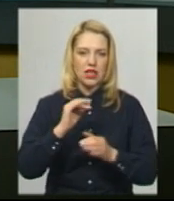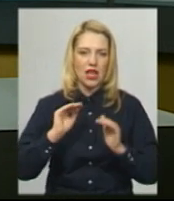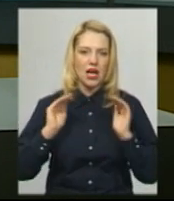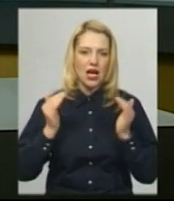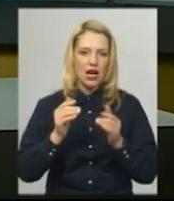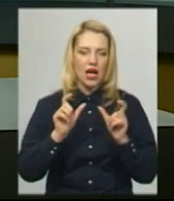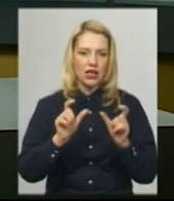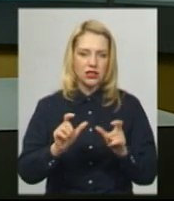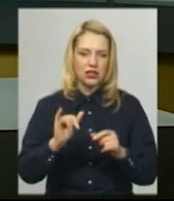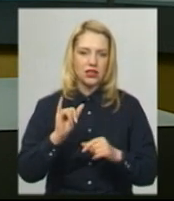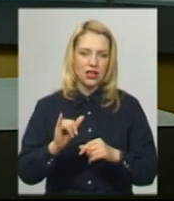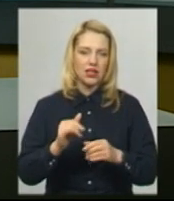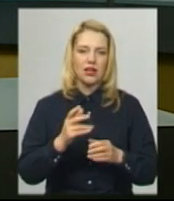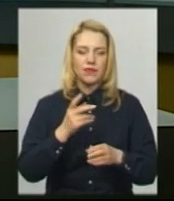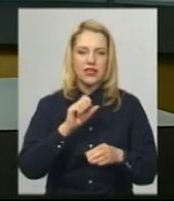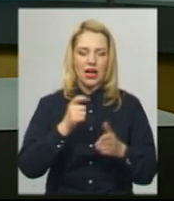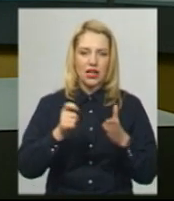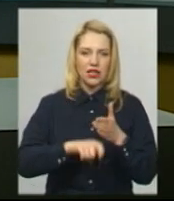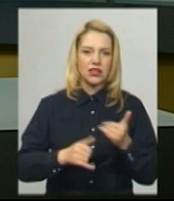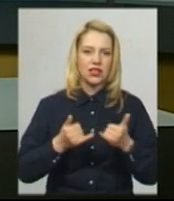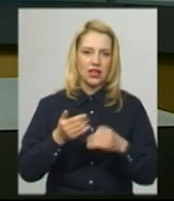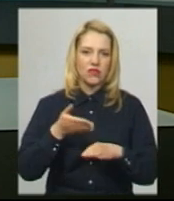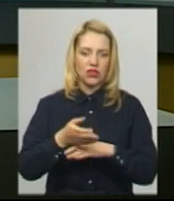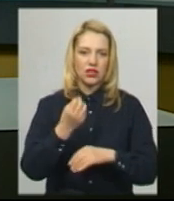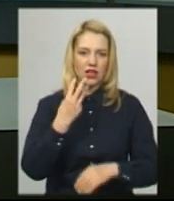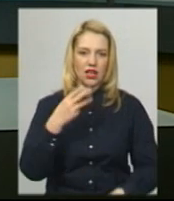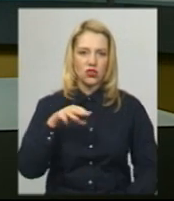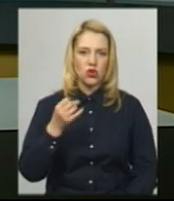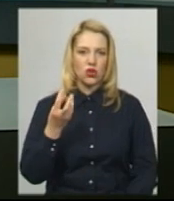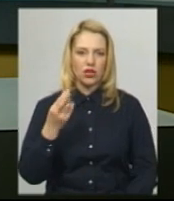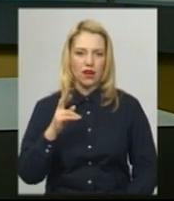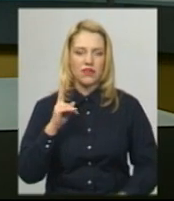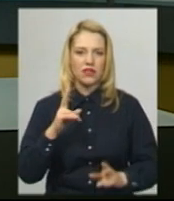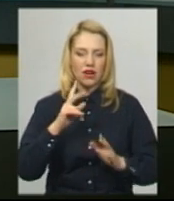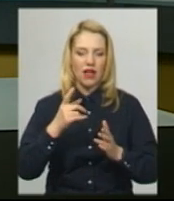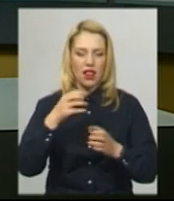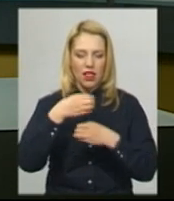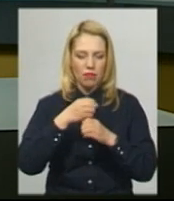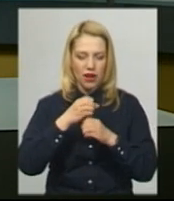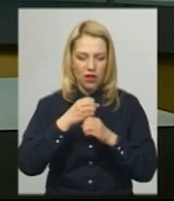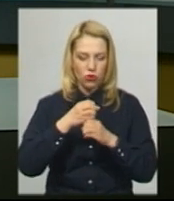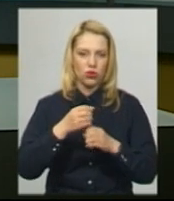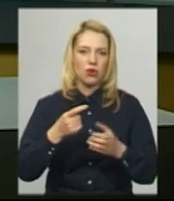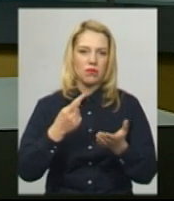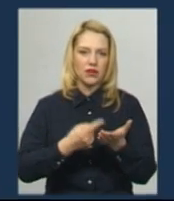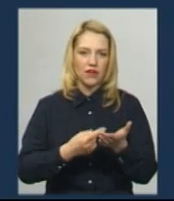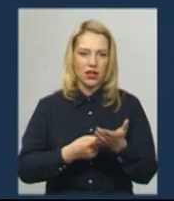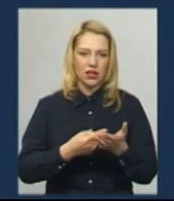відвідувачів. З 13 травня відтоді, як там лабораторно підтвердили ковід-19 у померлого монаха.